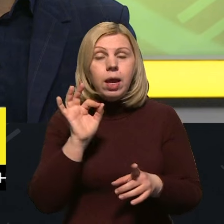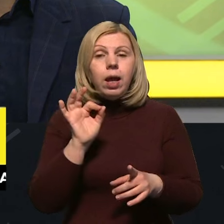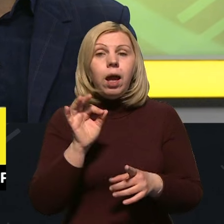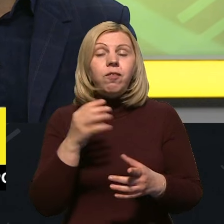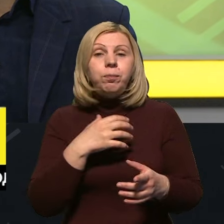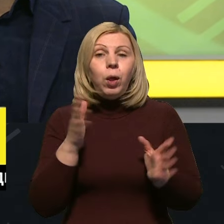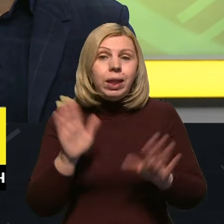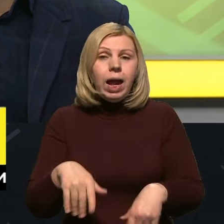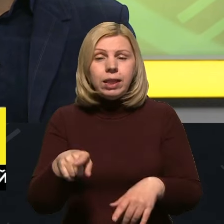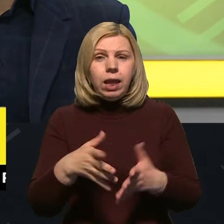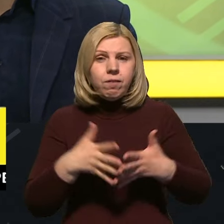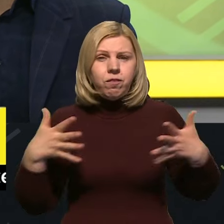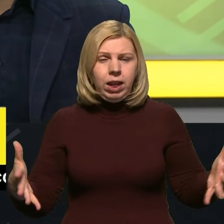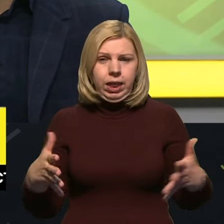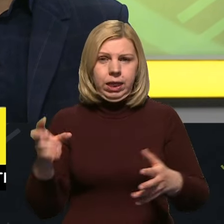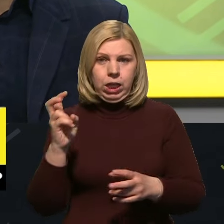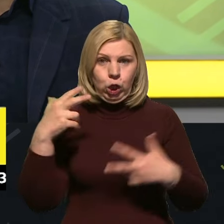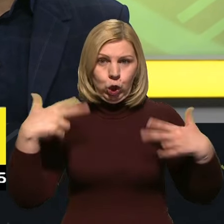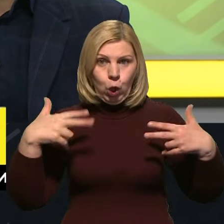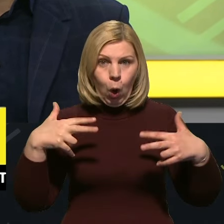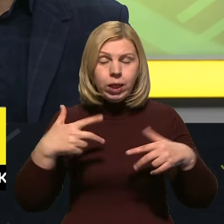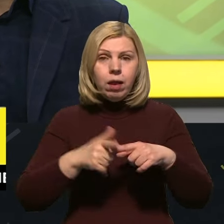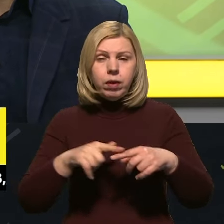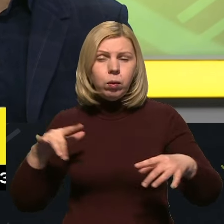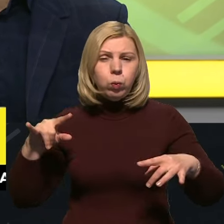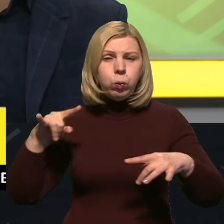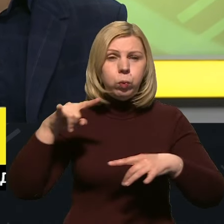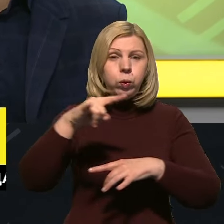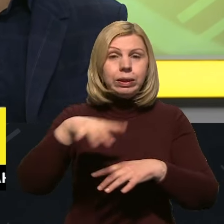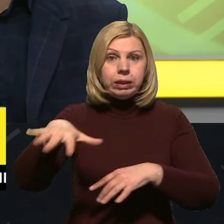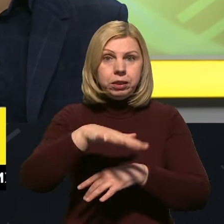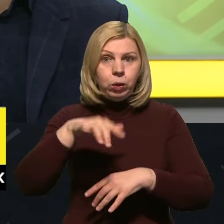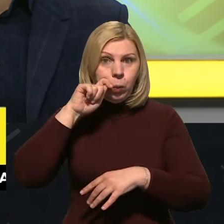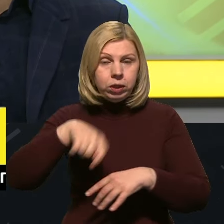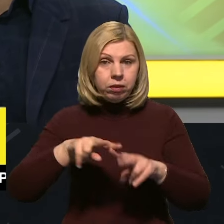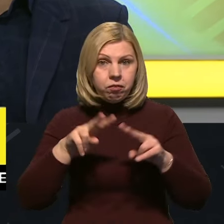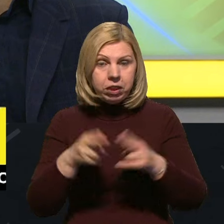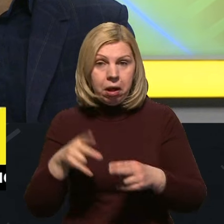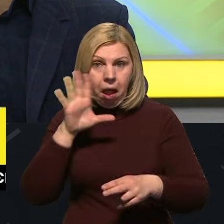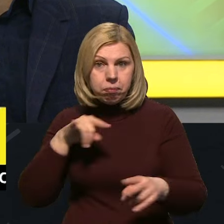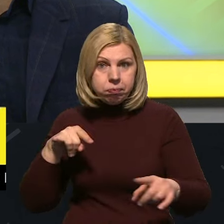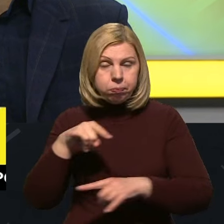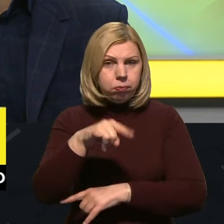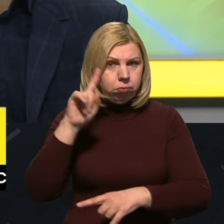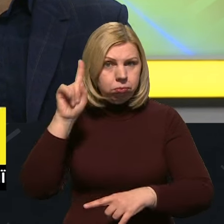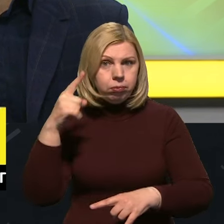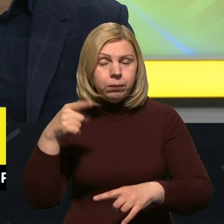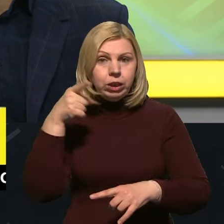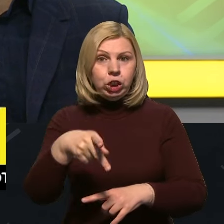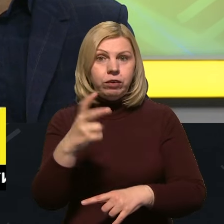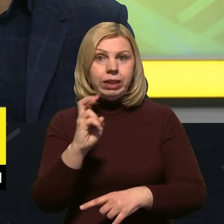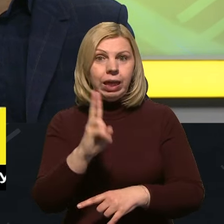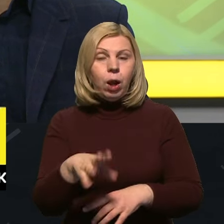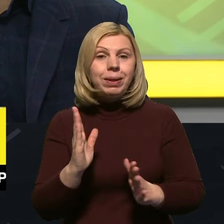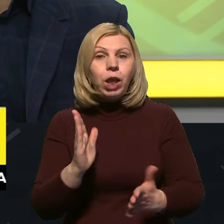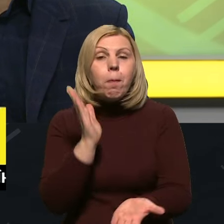такий великий за розміром дрон, він пролетів територію Російської Федерації. Тобто 1200 кілометрів – це